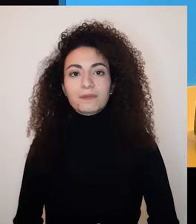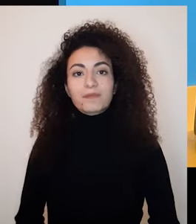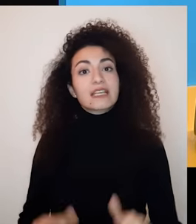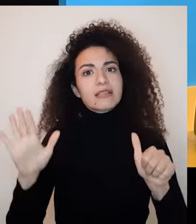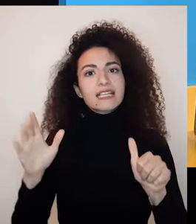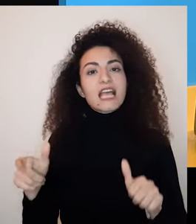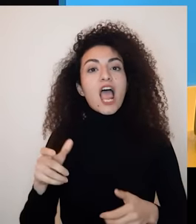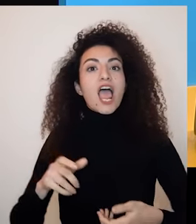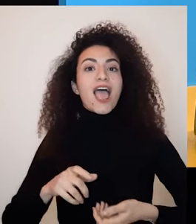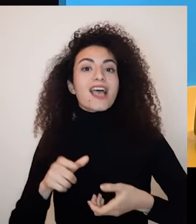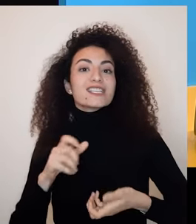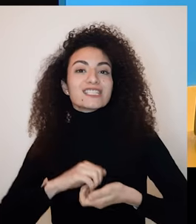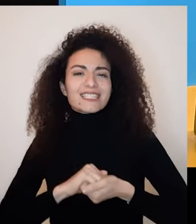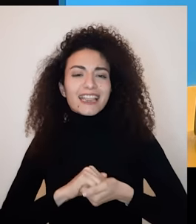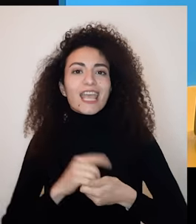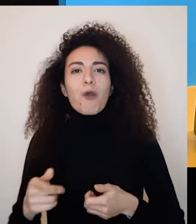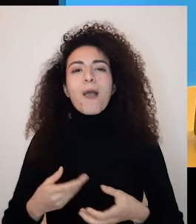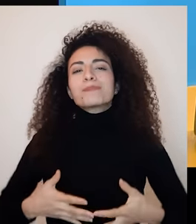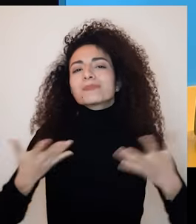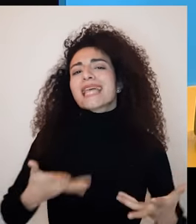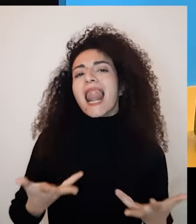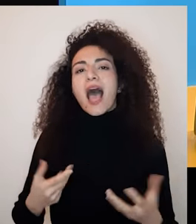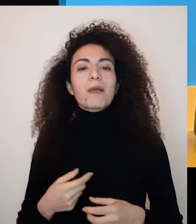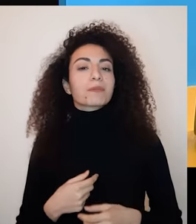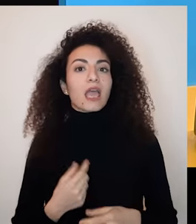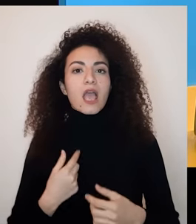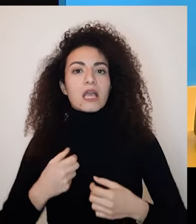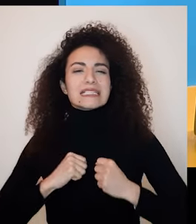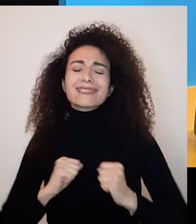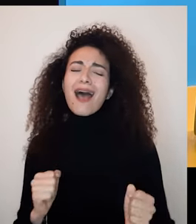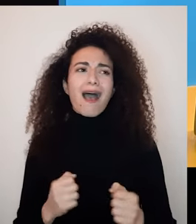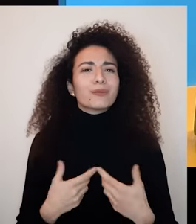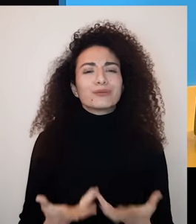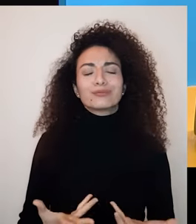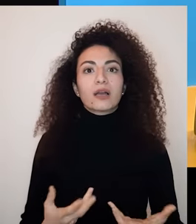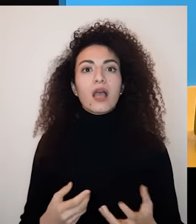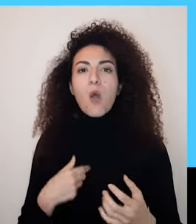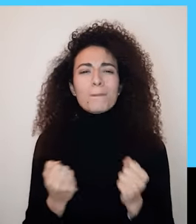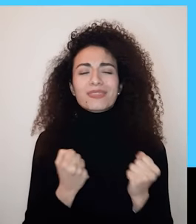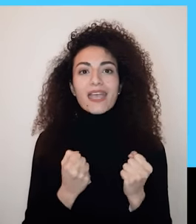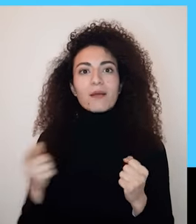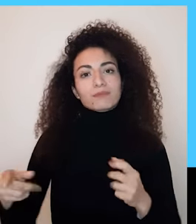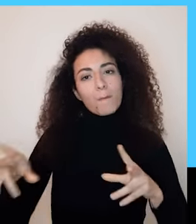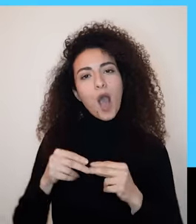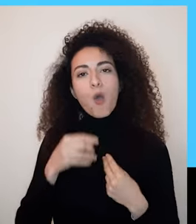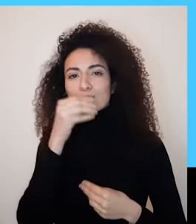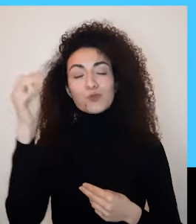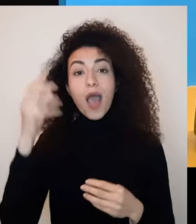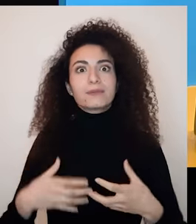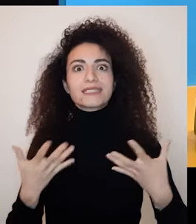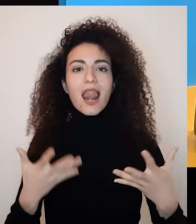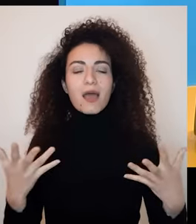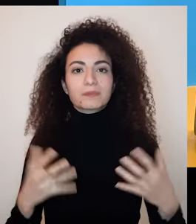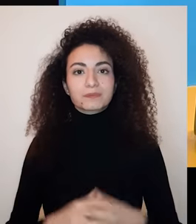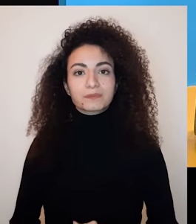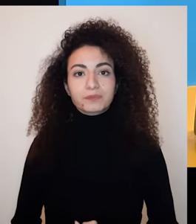يحلو المرح معه أو معه ويعطيك دايماً طاقة إيجابية بتساعدك على الاسترخاء أو الخروج من الروتين سبعة موسع الأفاق